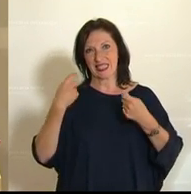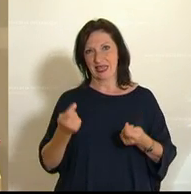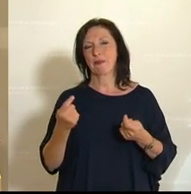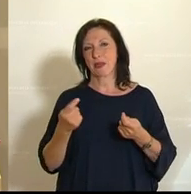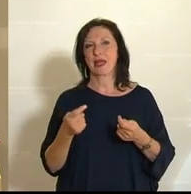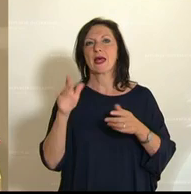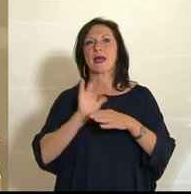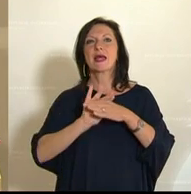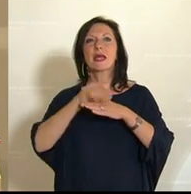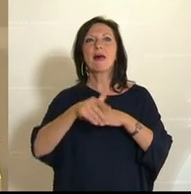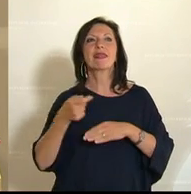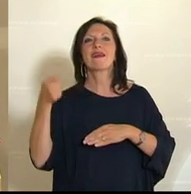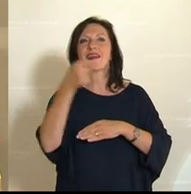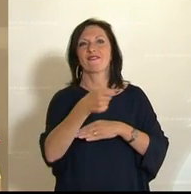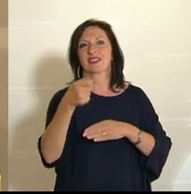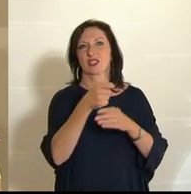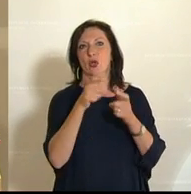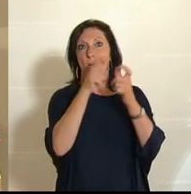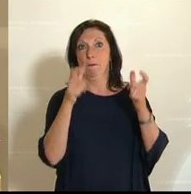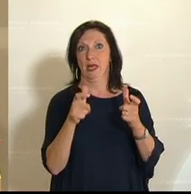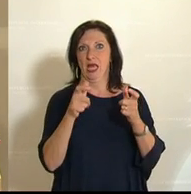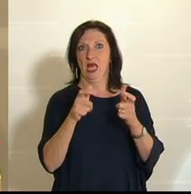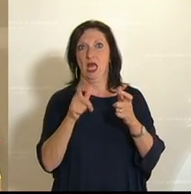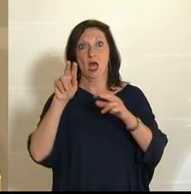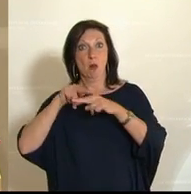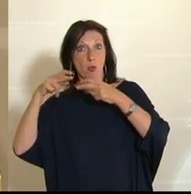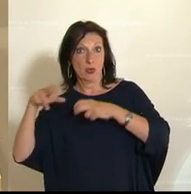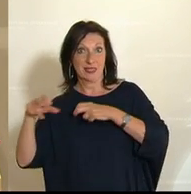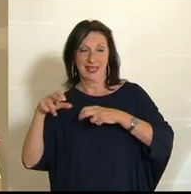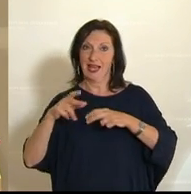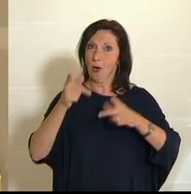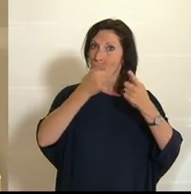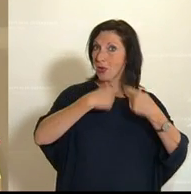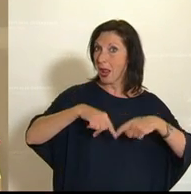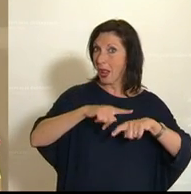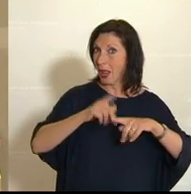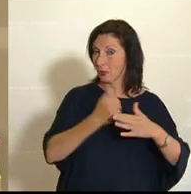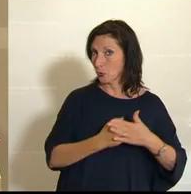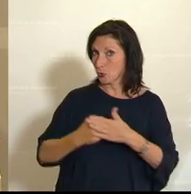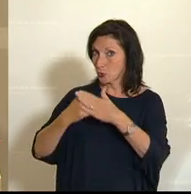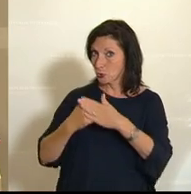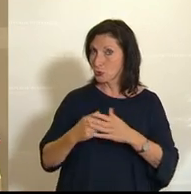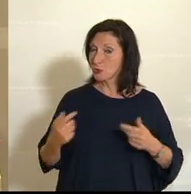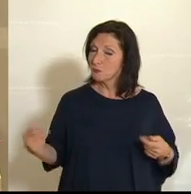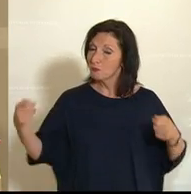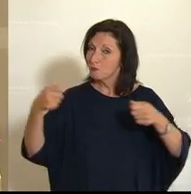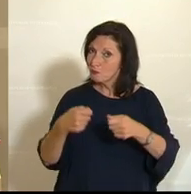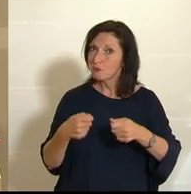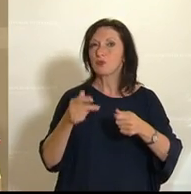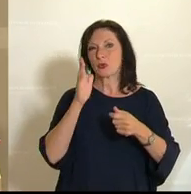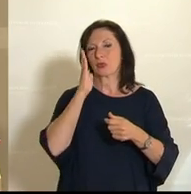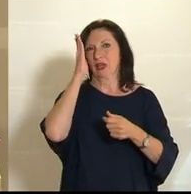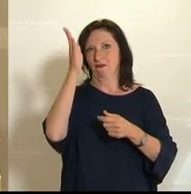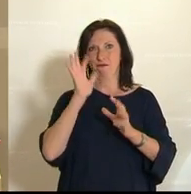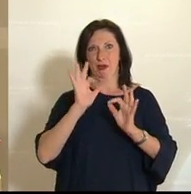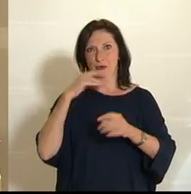Bundesregierung. Mit Unterstützung der Länder wird es zur entfohlen Entfaltung kommen.